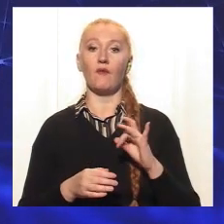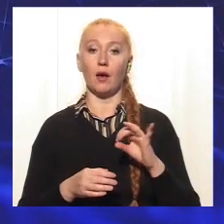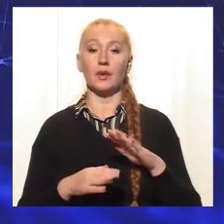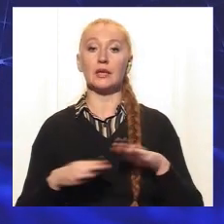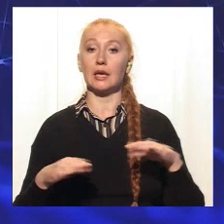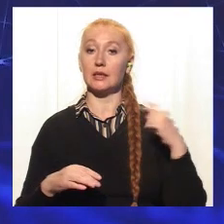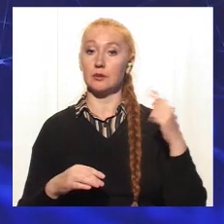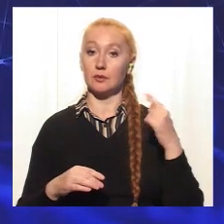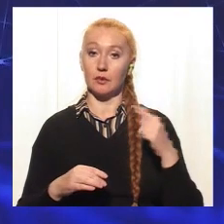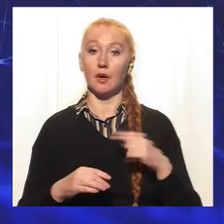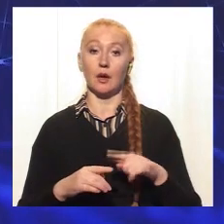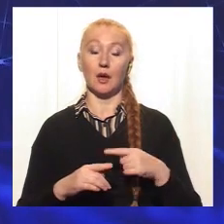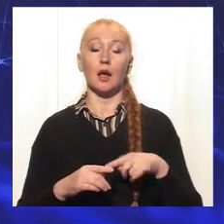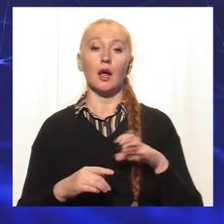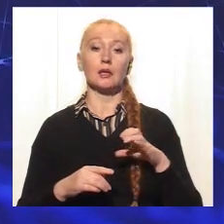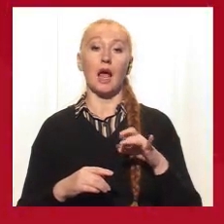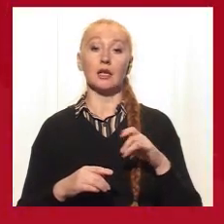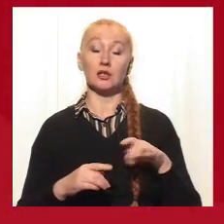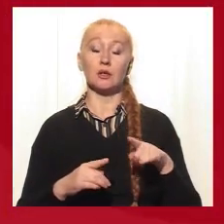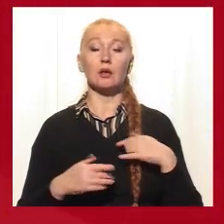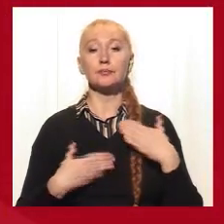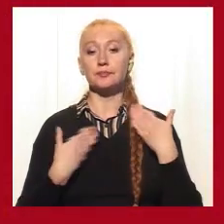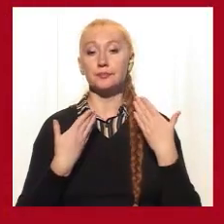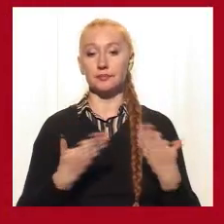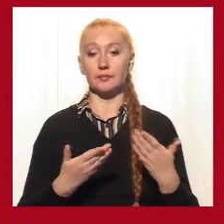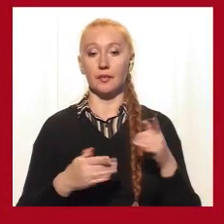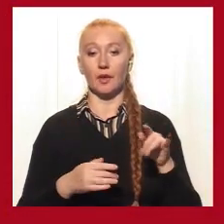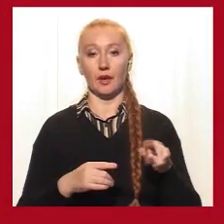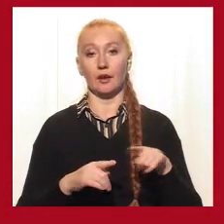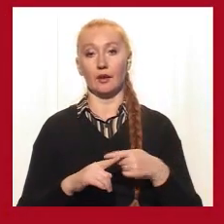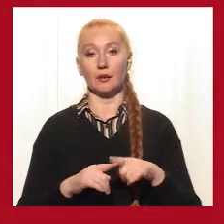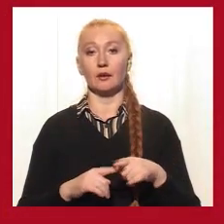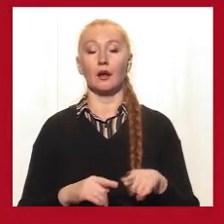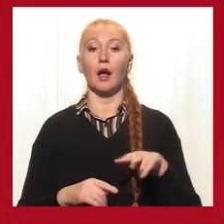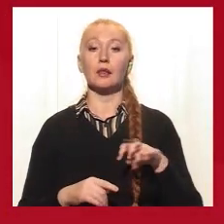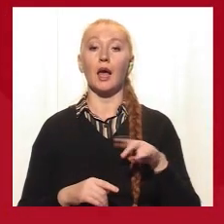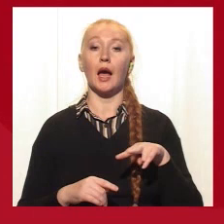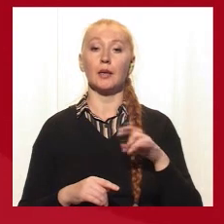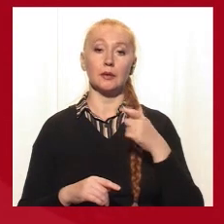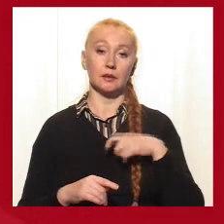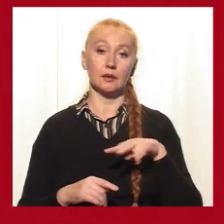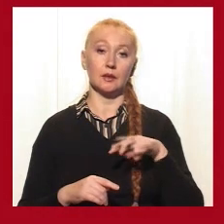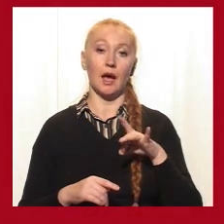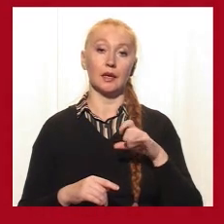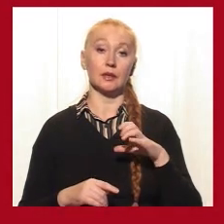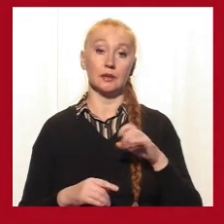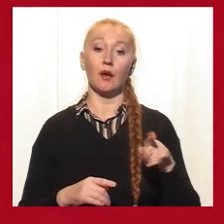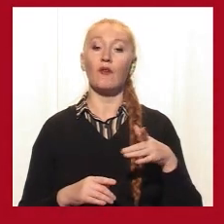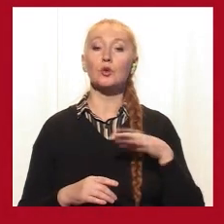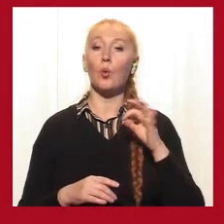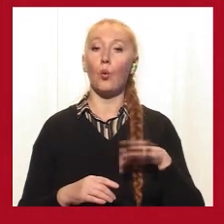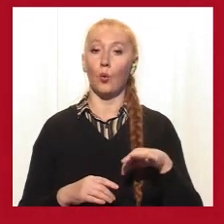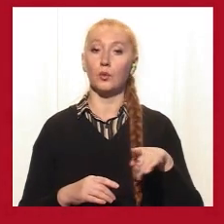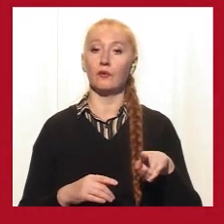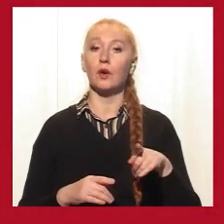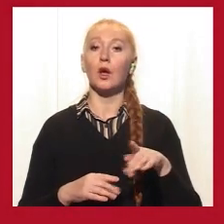психолог Лариса Сириця. Я би хотіла задати це запитання і їй. Пані Ларисо, от з вашого власного досвіду, я знаю, що